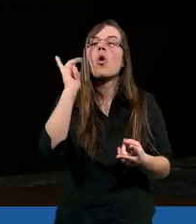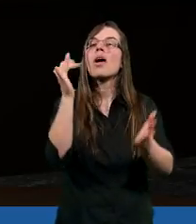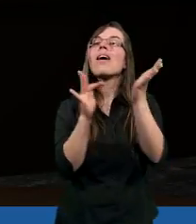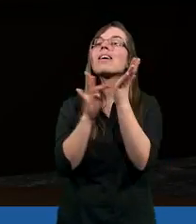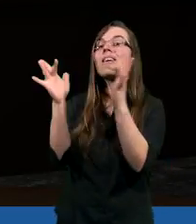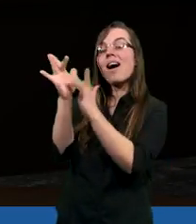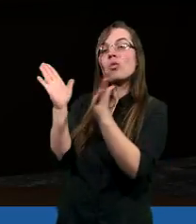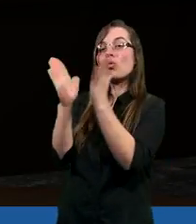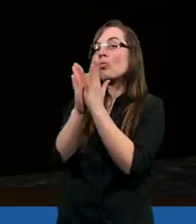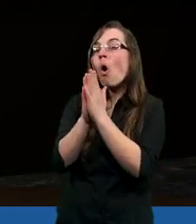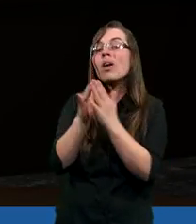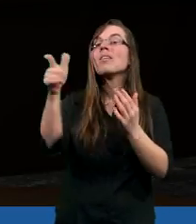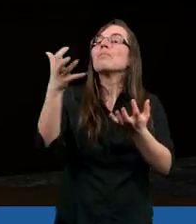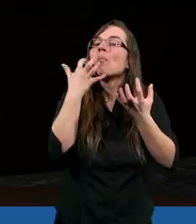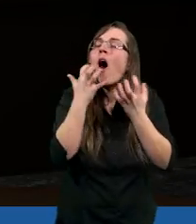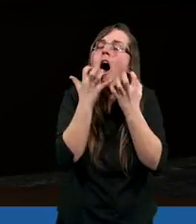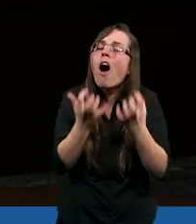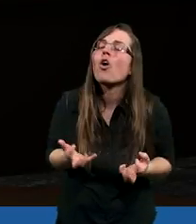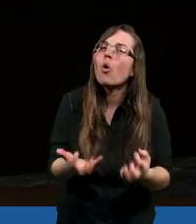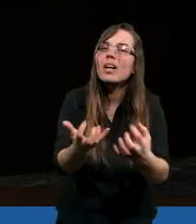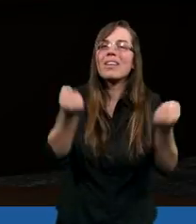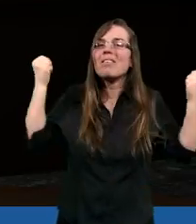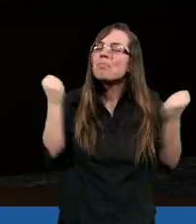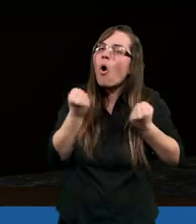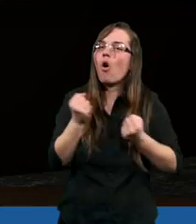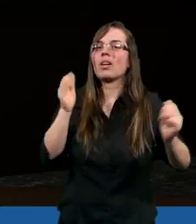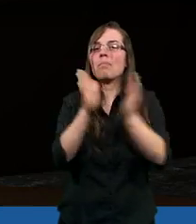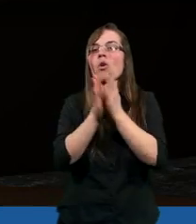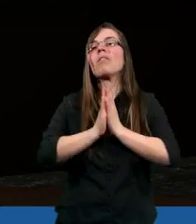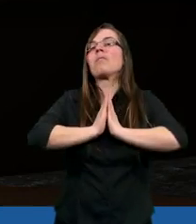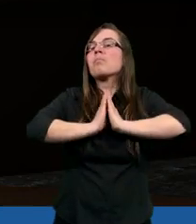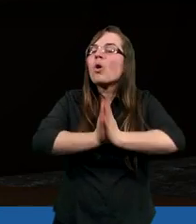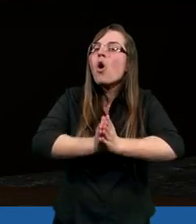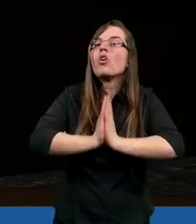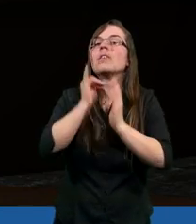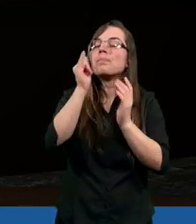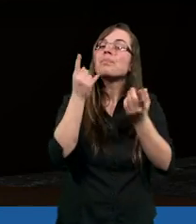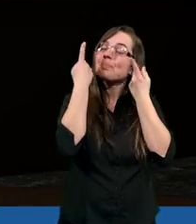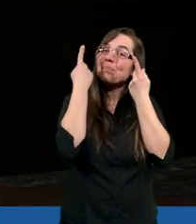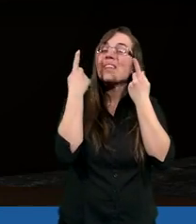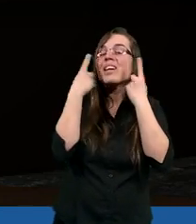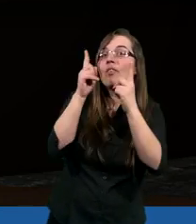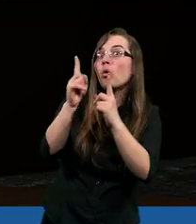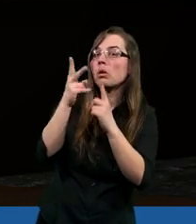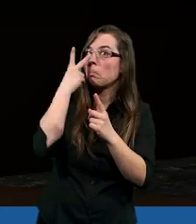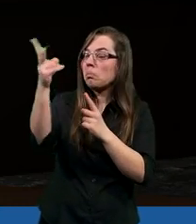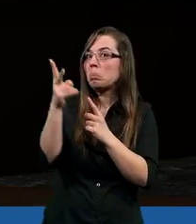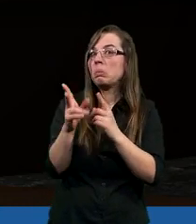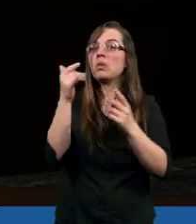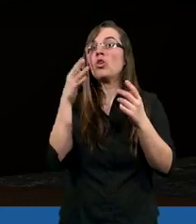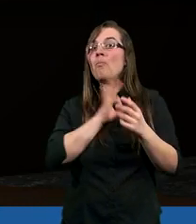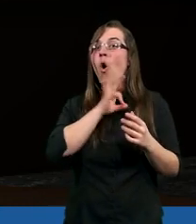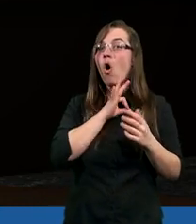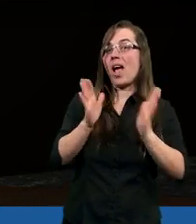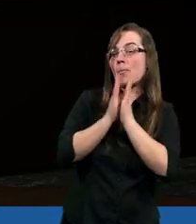jak Jezus się modli, jak jest gorliwy w modlitwie, poprosili, oni zwrócili na to uwagę, że coś w ich modlitwach